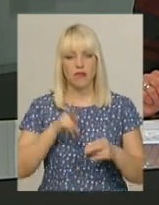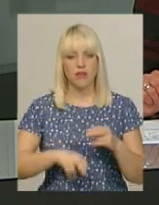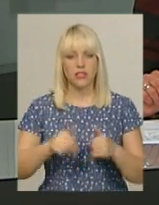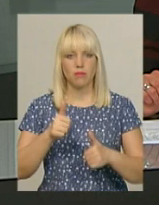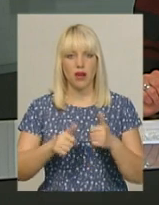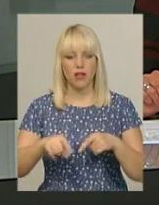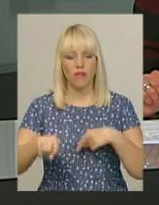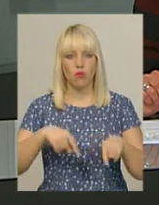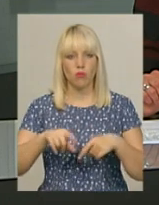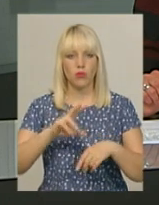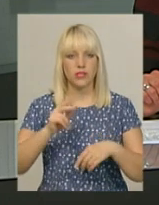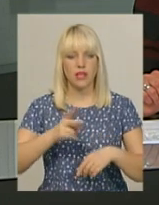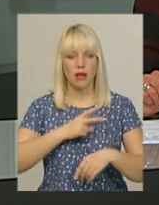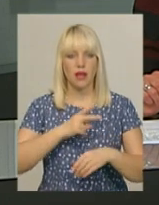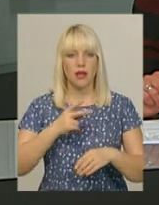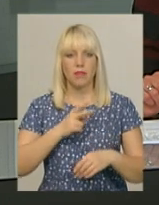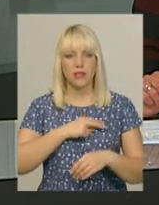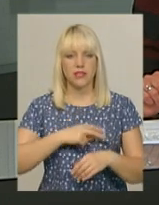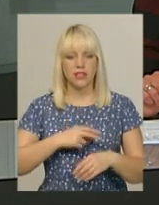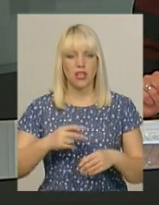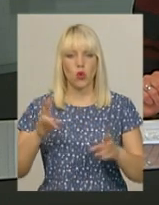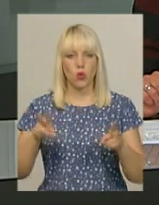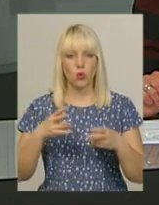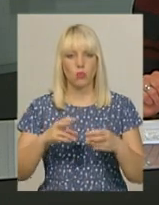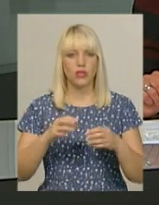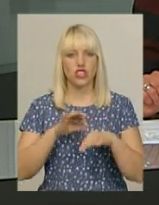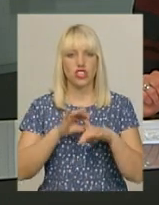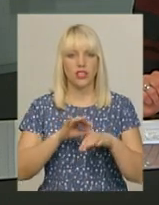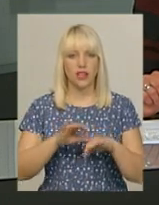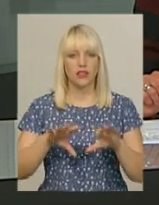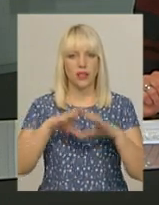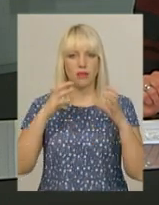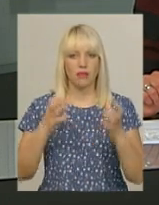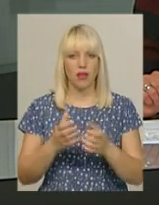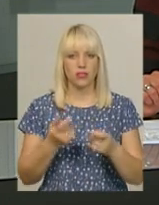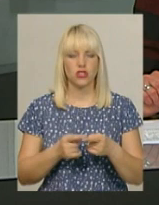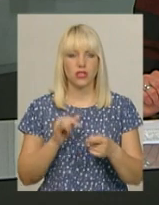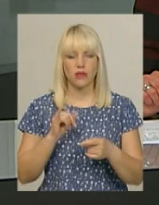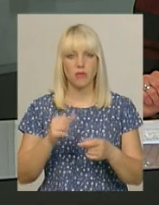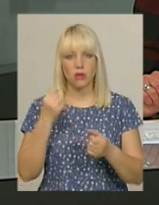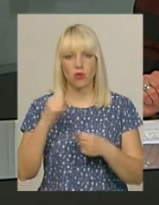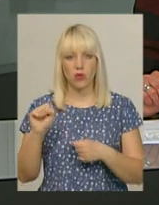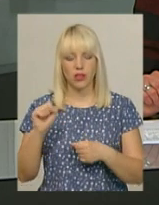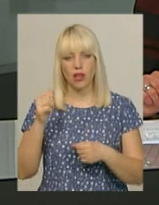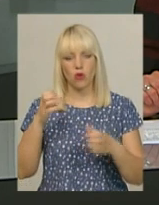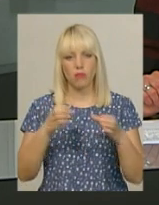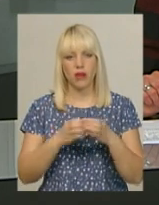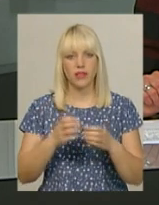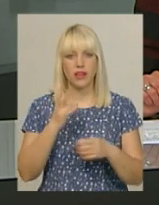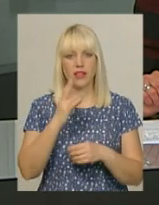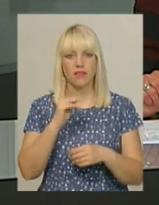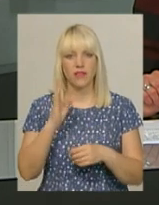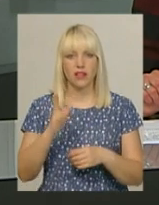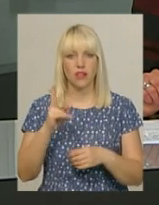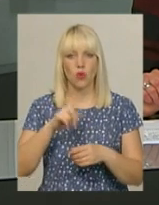з футболу за призи клубу «Шкіряний м'яч». У фіналі обласних змагань перемогла команда Хмельницького навчально-виховного комплексу номер 2.